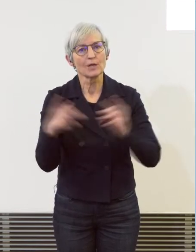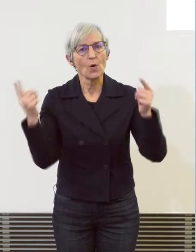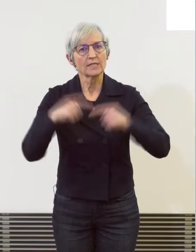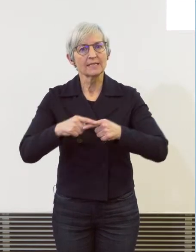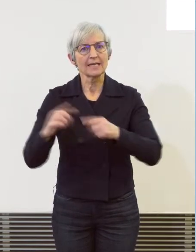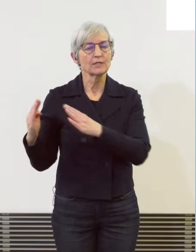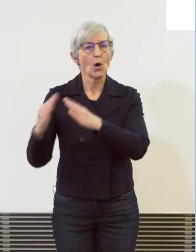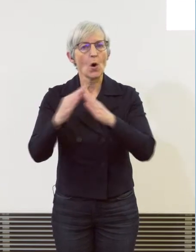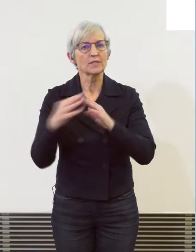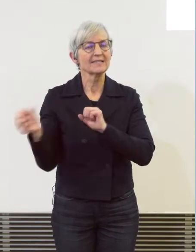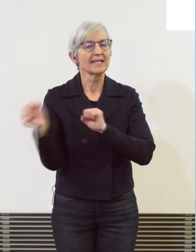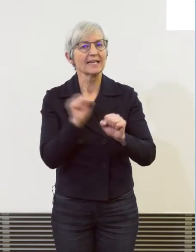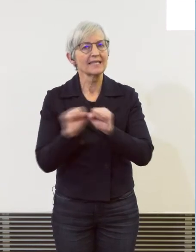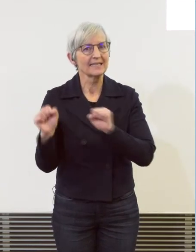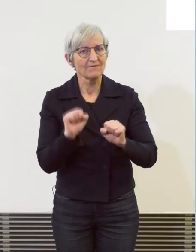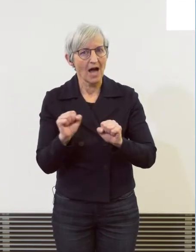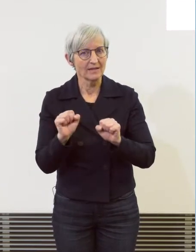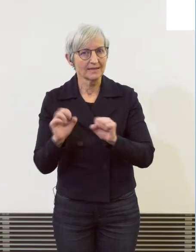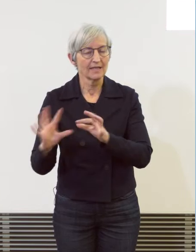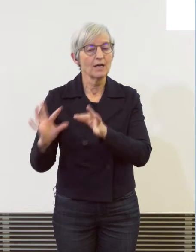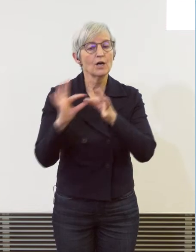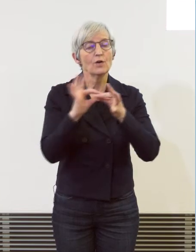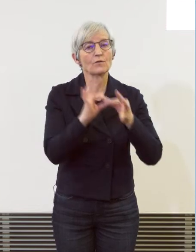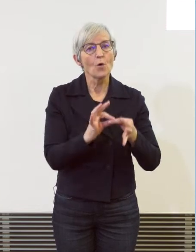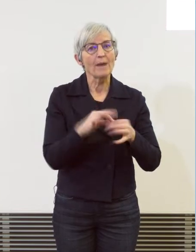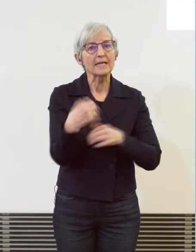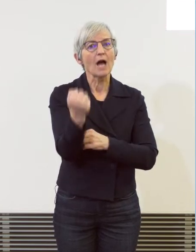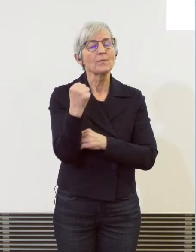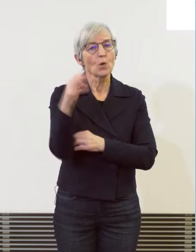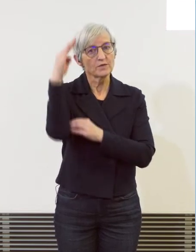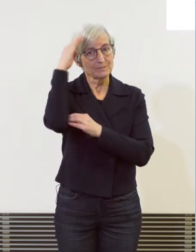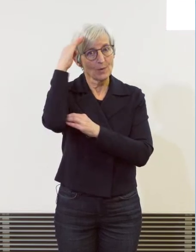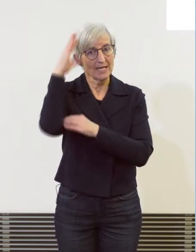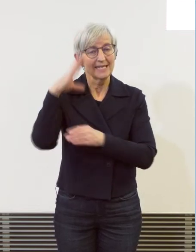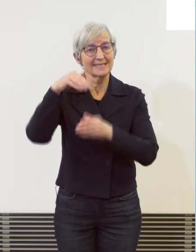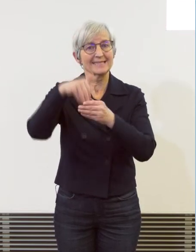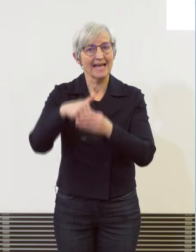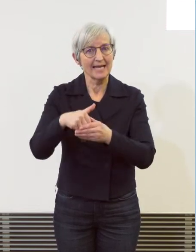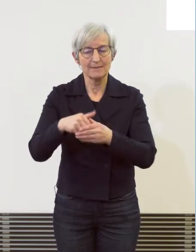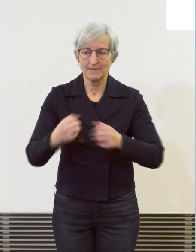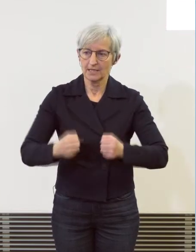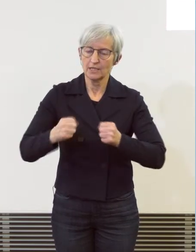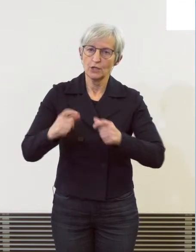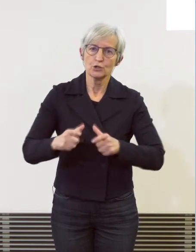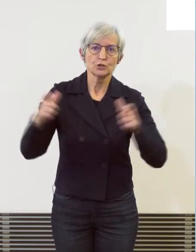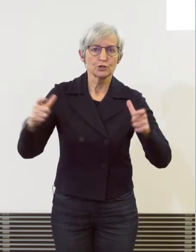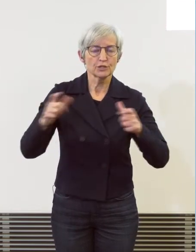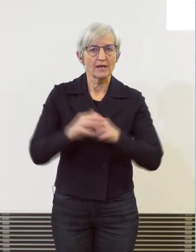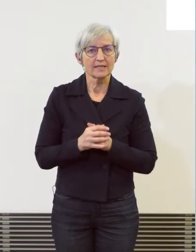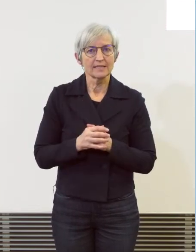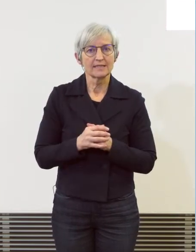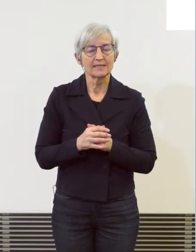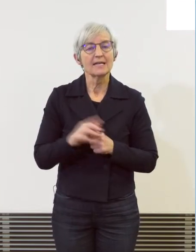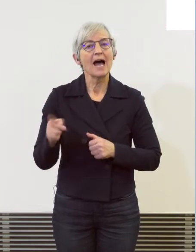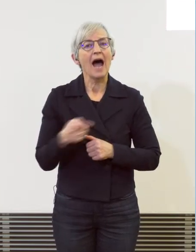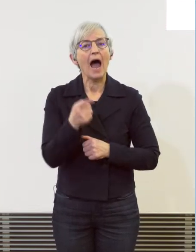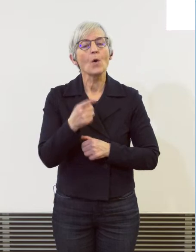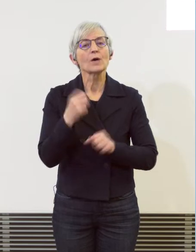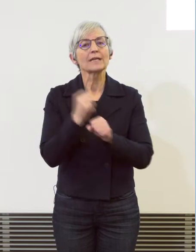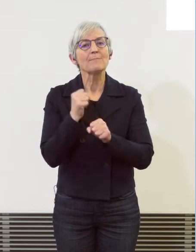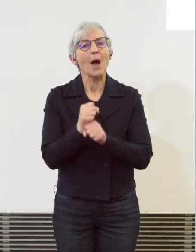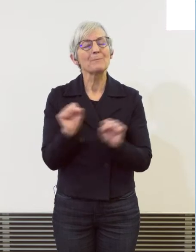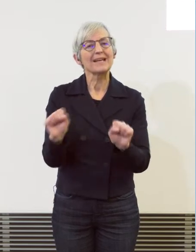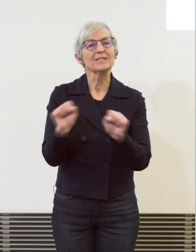angesiedelt ist, ist verstärkt. Wir haben eine Präventionskampagne gemacht. Wenn ich mir sage, meine ich